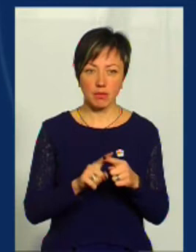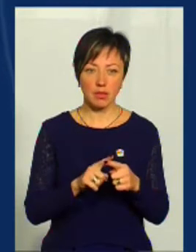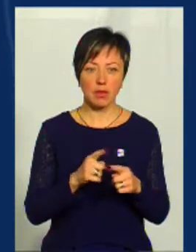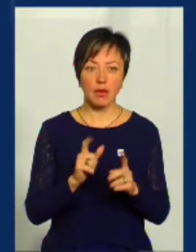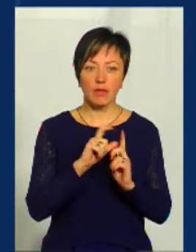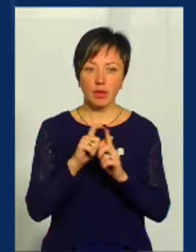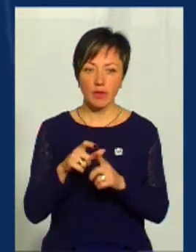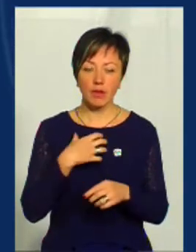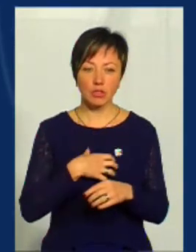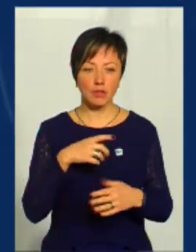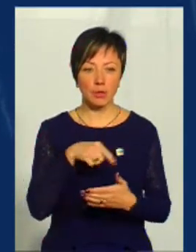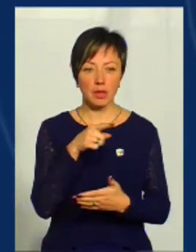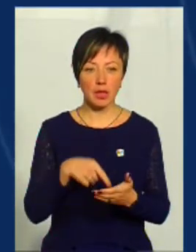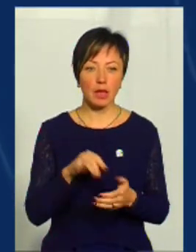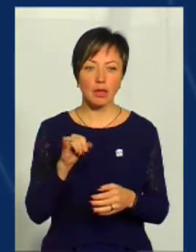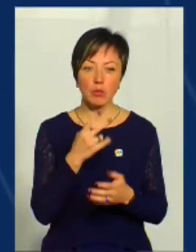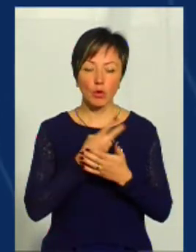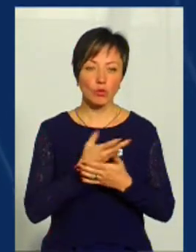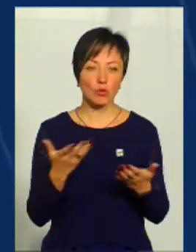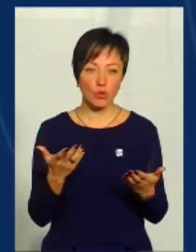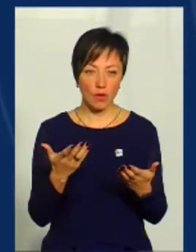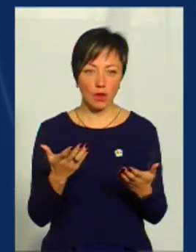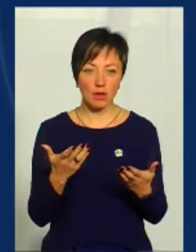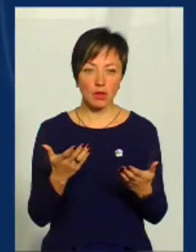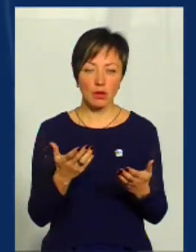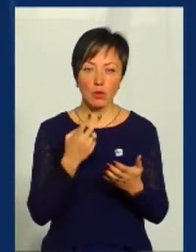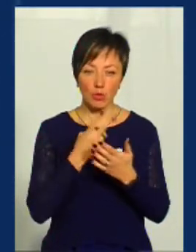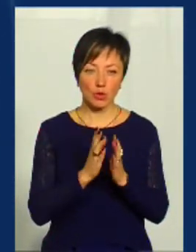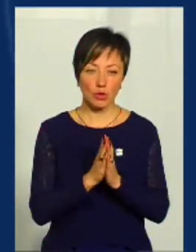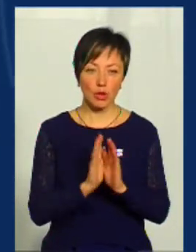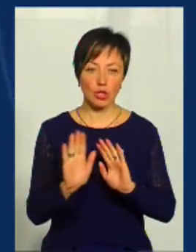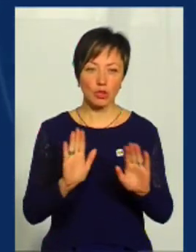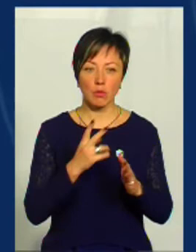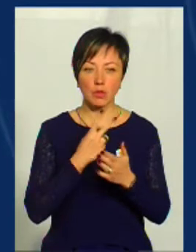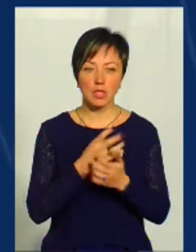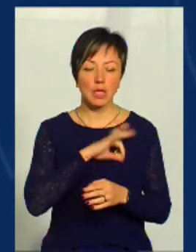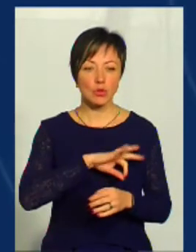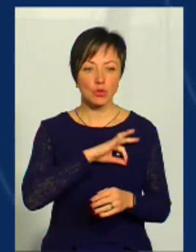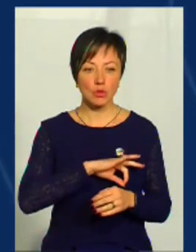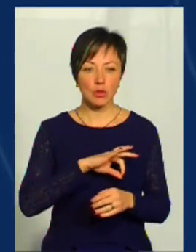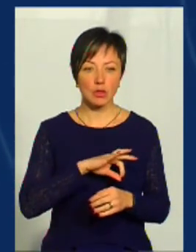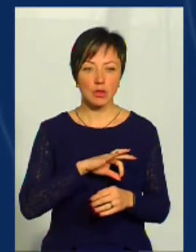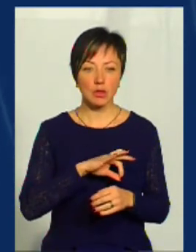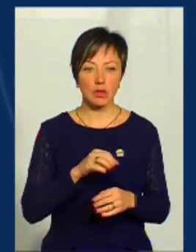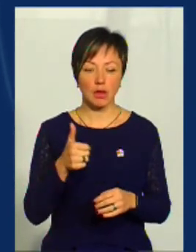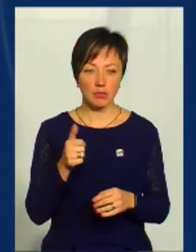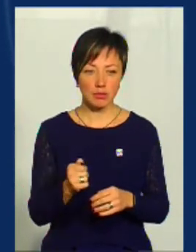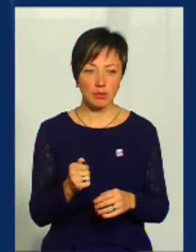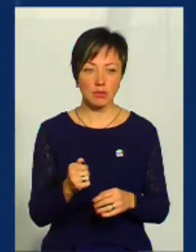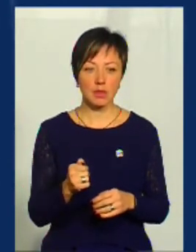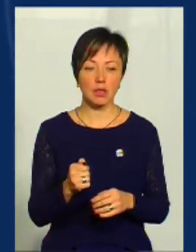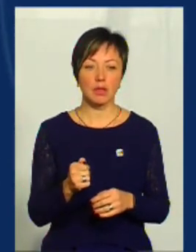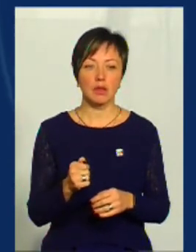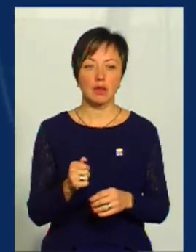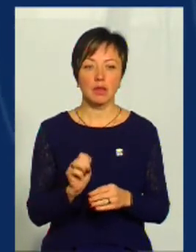важливі для безпеки активістів питання. І продемонстрували, попрошую режисерів, показати так за стосунок гаряча кнопка, який одним